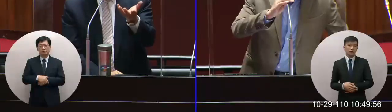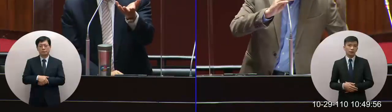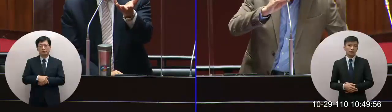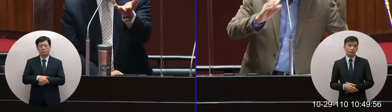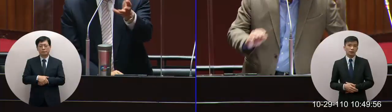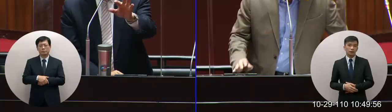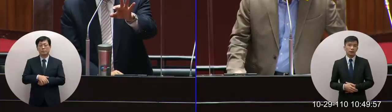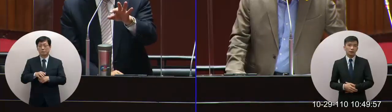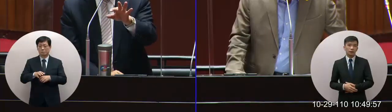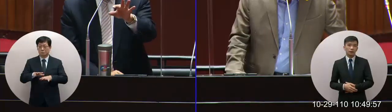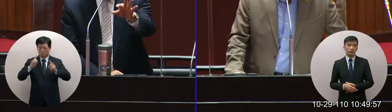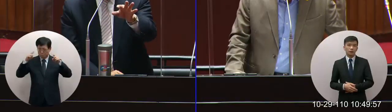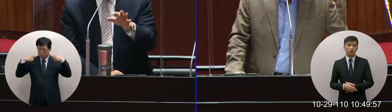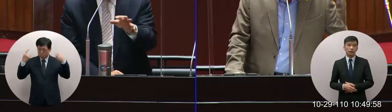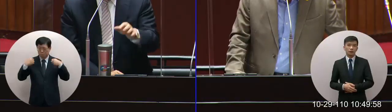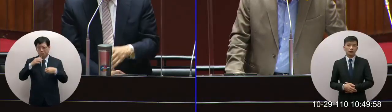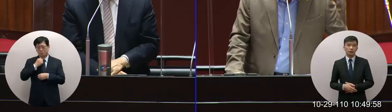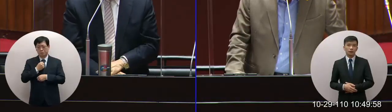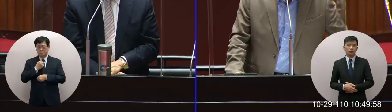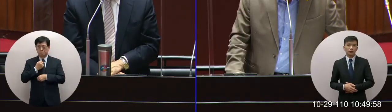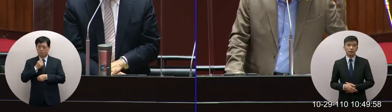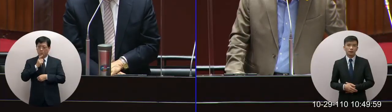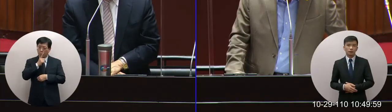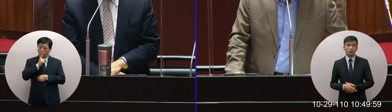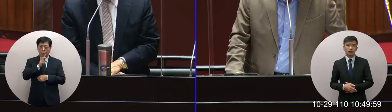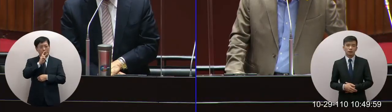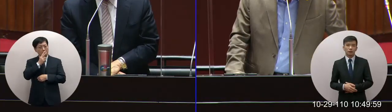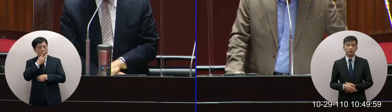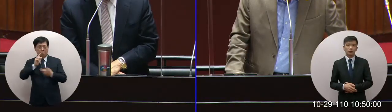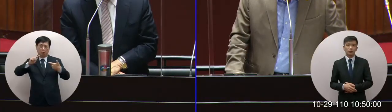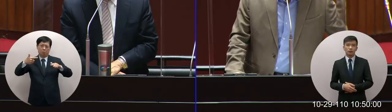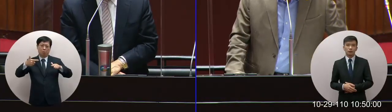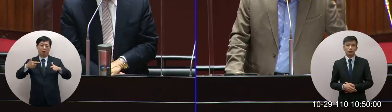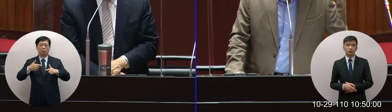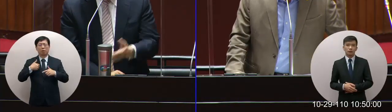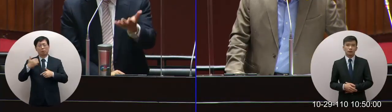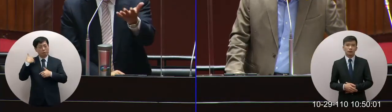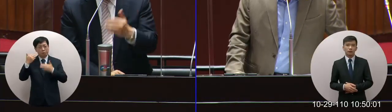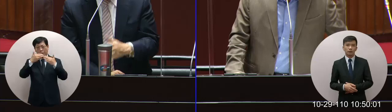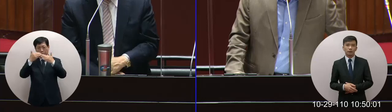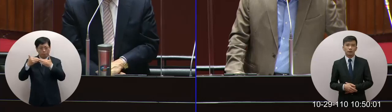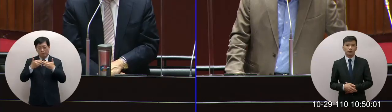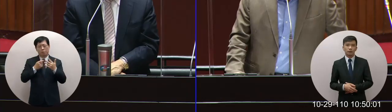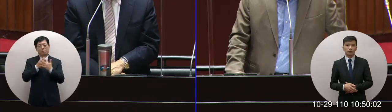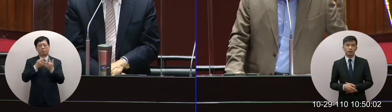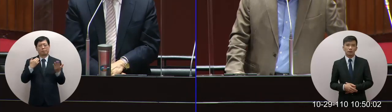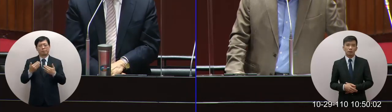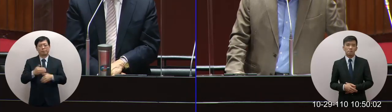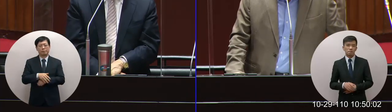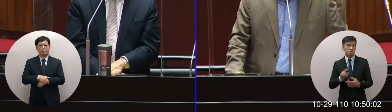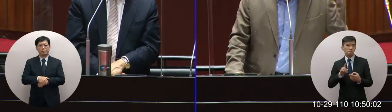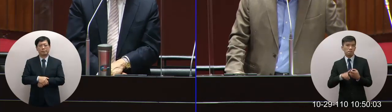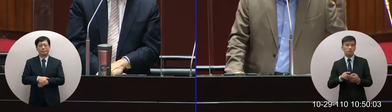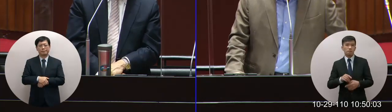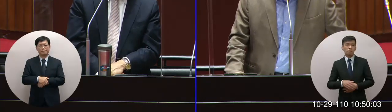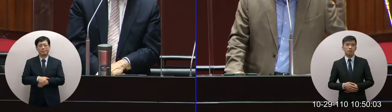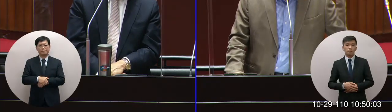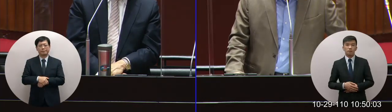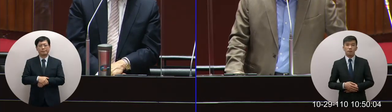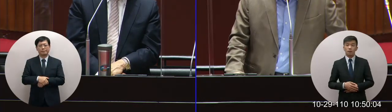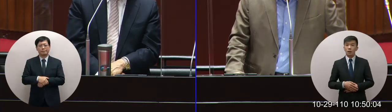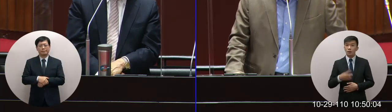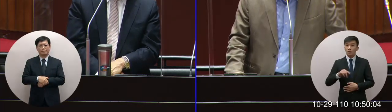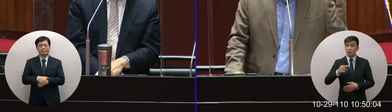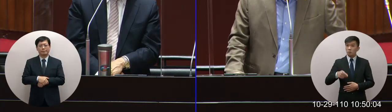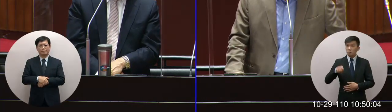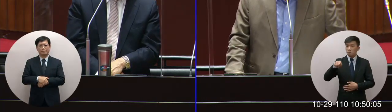經經常前後不對這個檢驗一看就知對再來更無法理